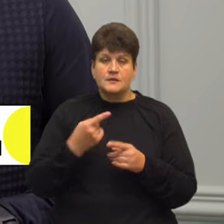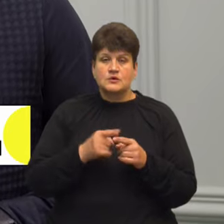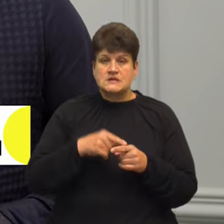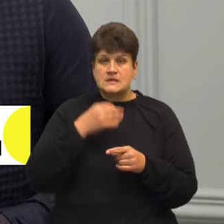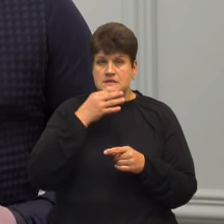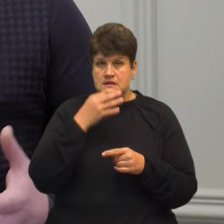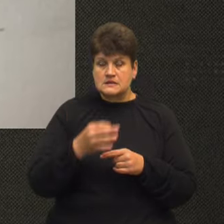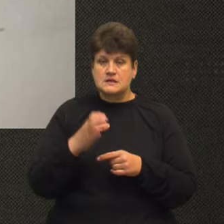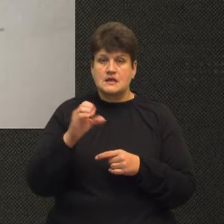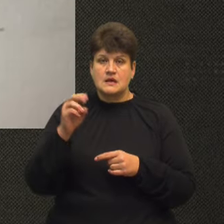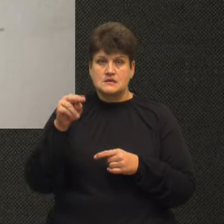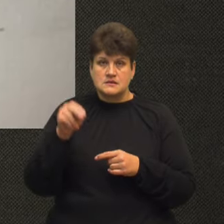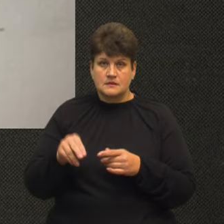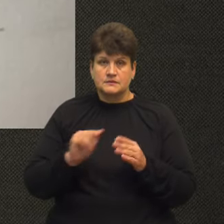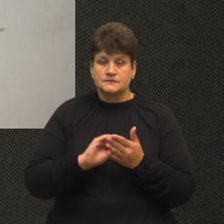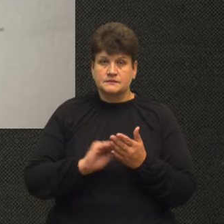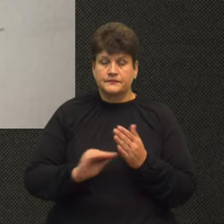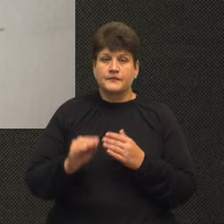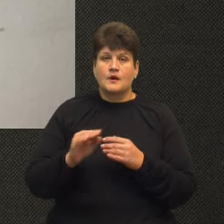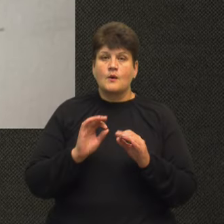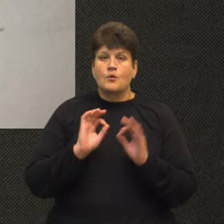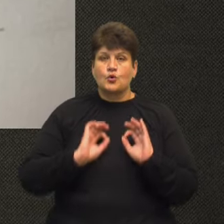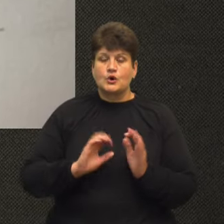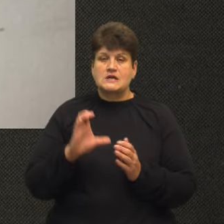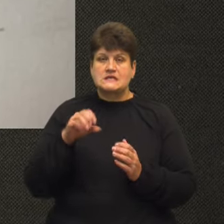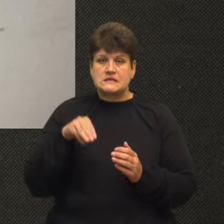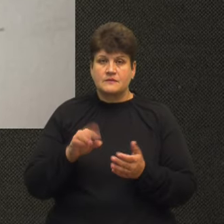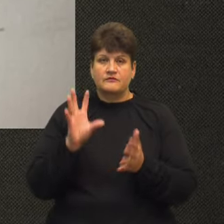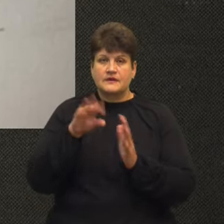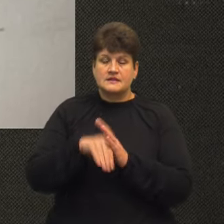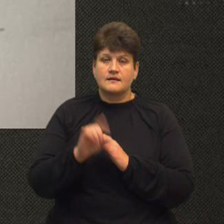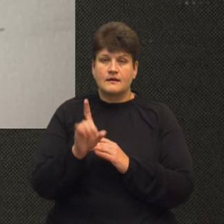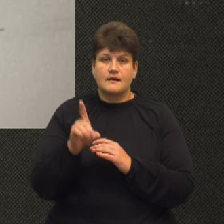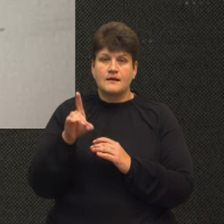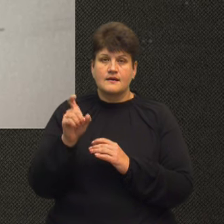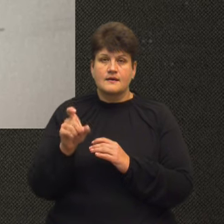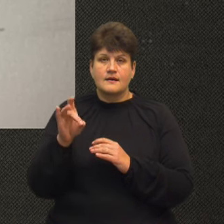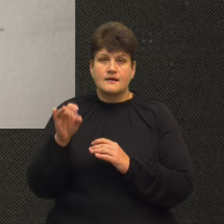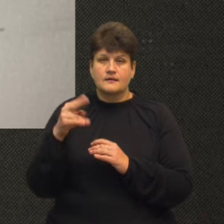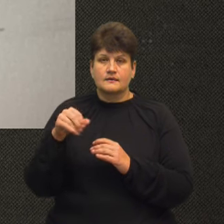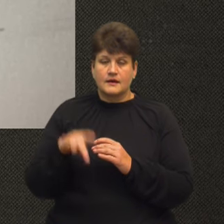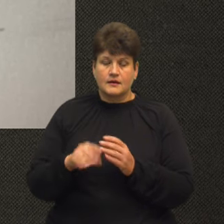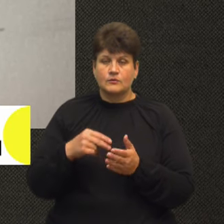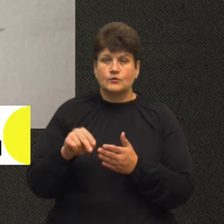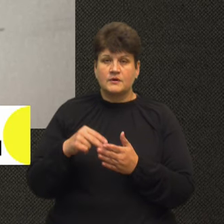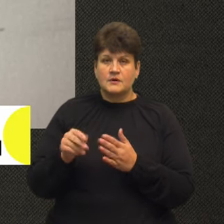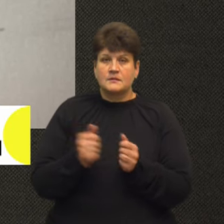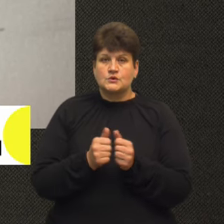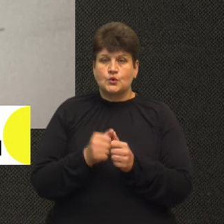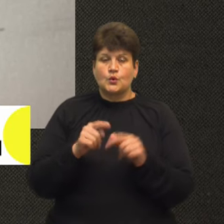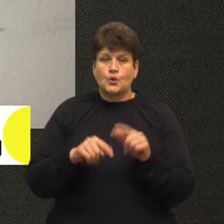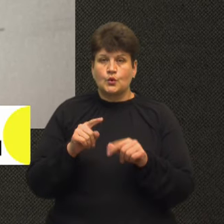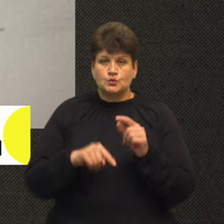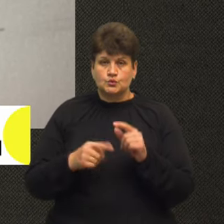САП Ольга Постолюк Прокурором САП внесено відомості до ЄРДР за фактом придбання близької родички Тернопільського міського голови на